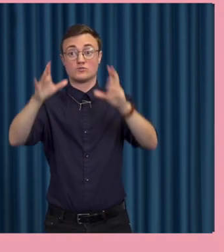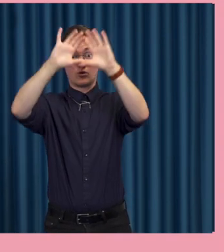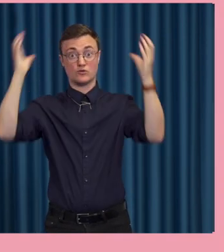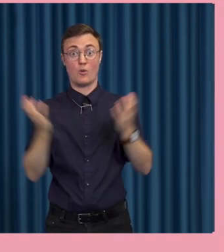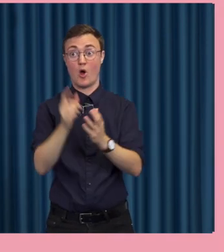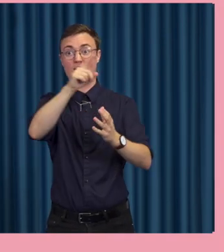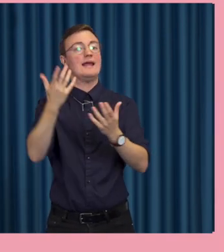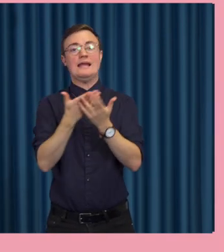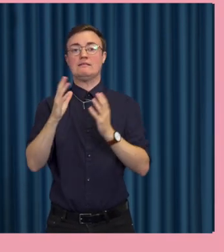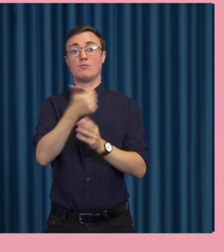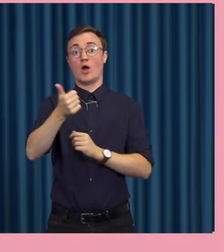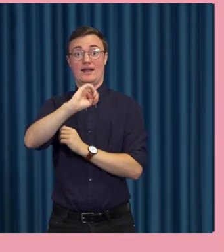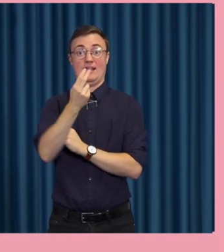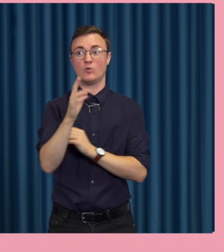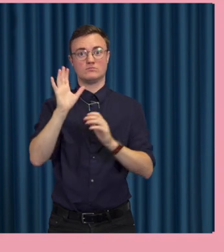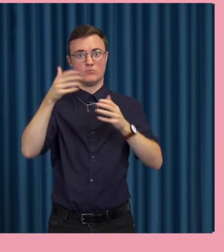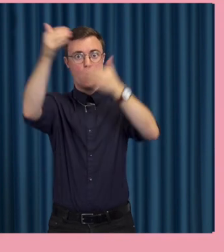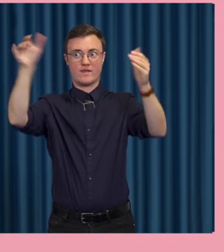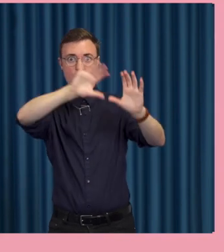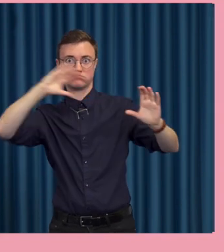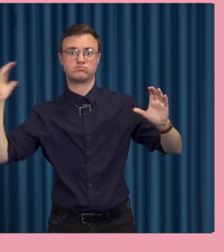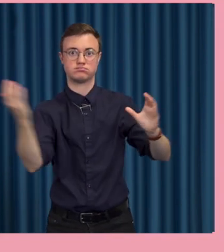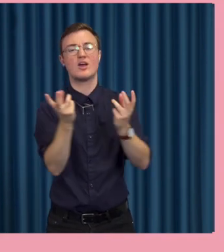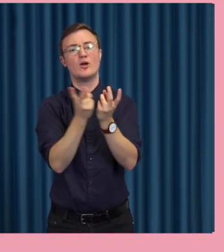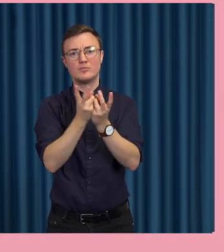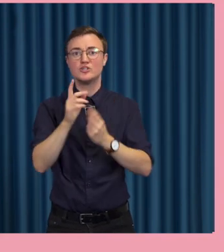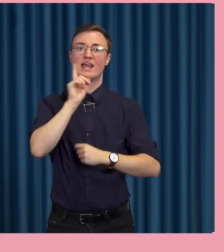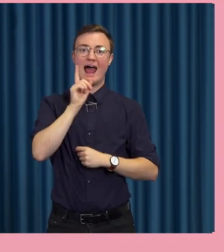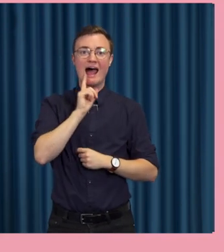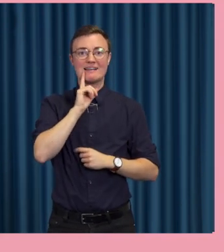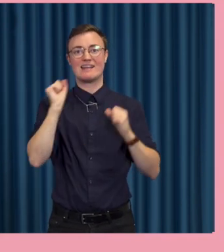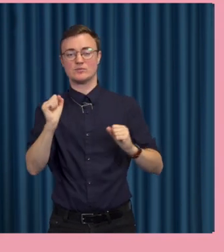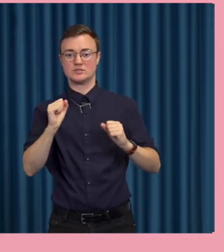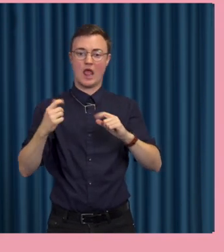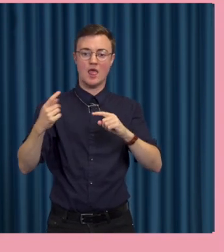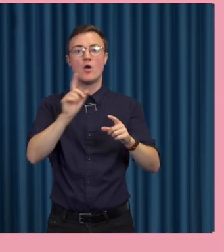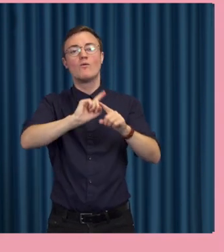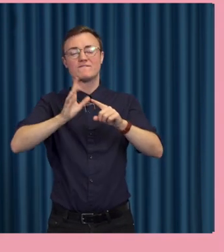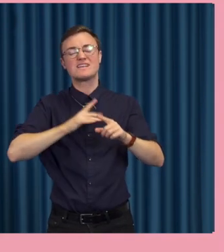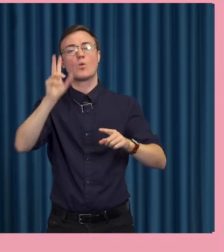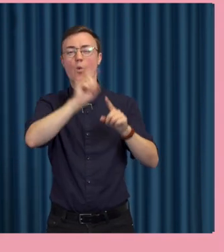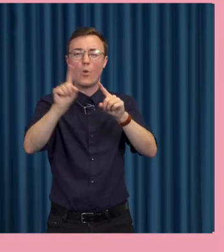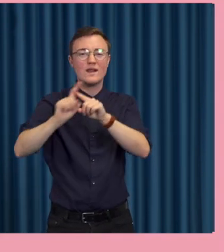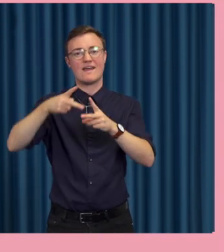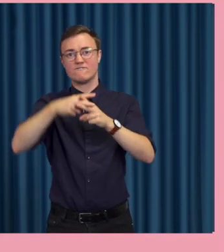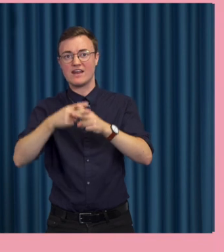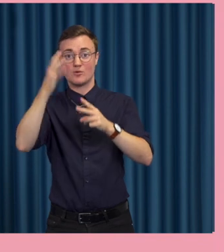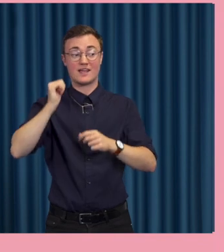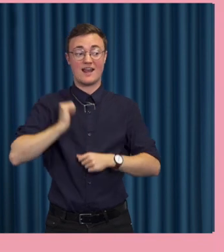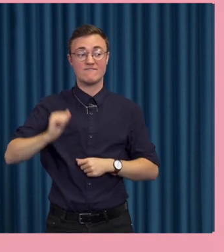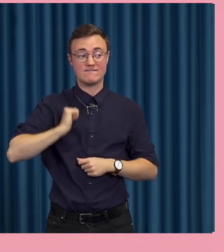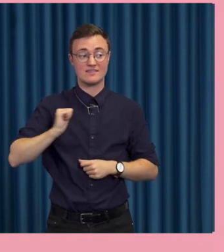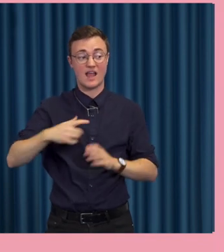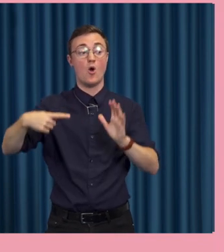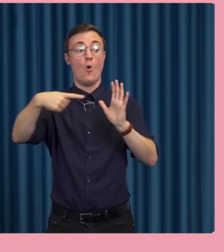inte ens europeiska, inte ens vår lagstiftning. Och då blir det ju hela tiden brottningsmatchen med de verktyg man har för att få insyn. Men sen också att